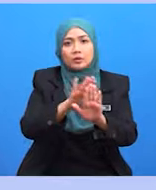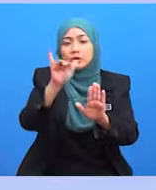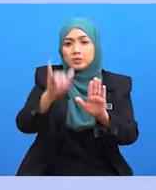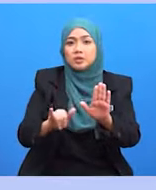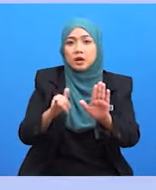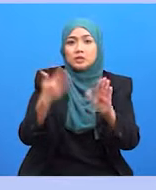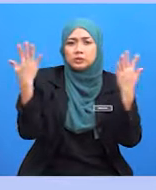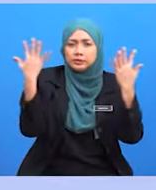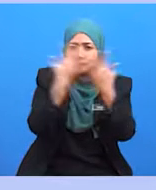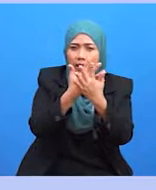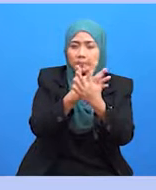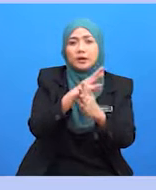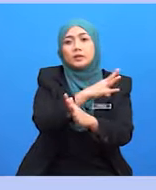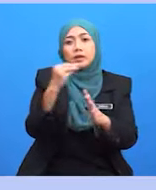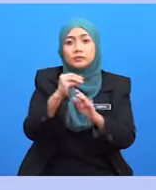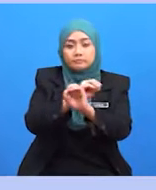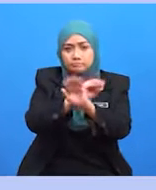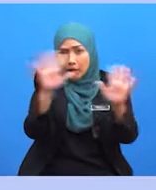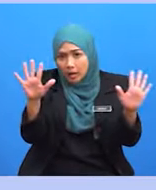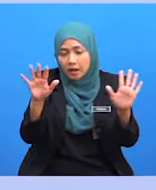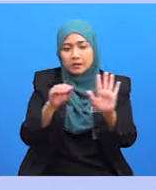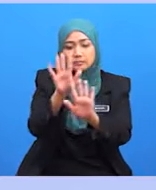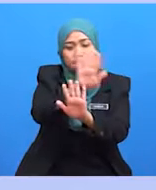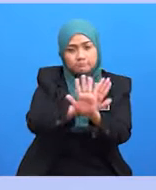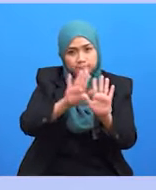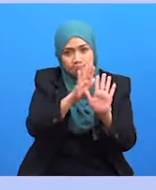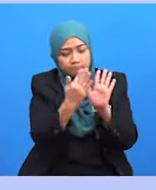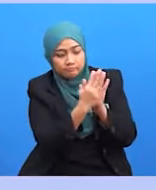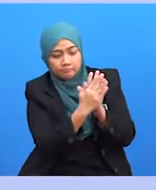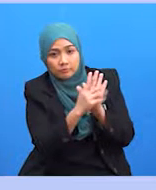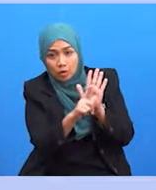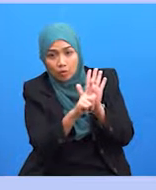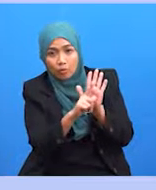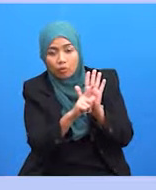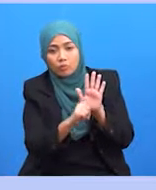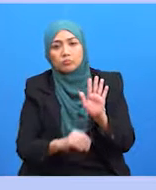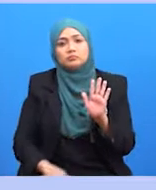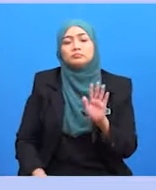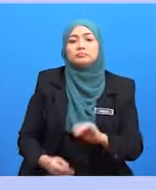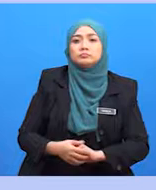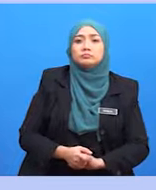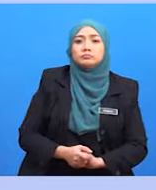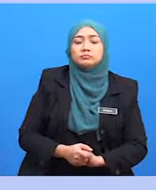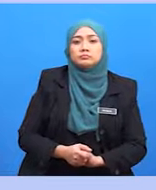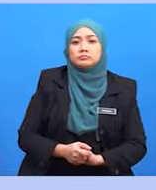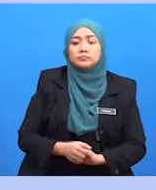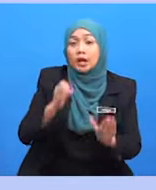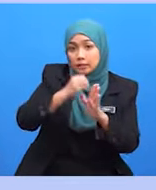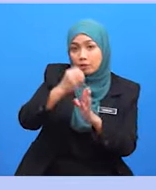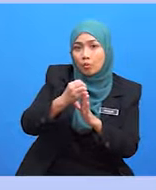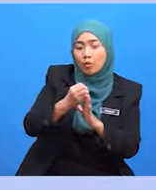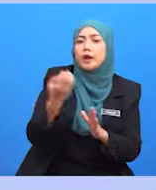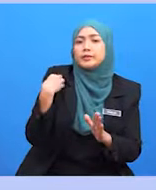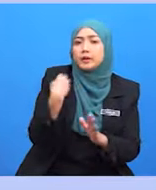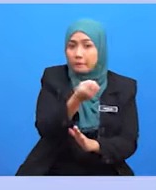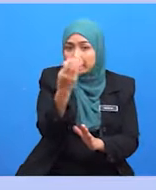gelap dan terang. Itu mungkin hanya perlu menukar warna font anda atau dalam beberapa kes, anda mungkin